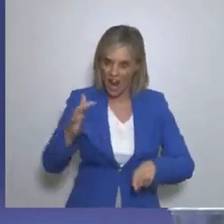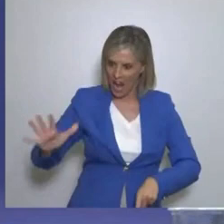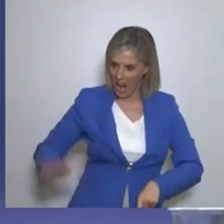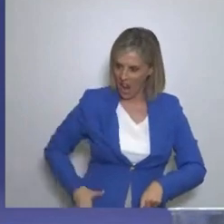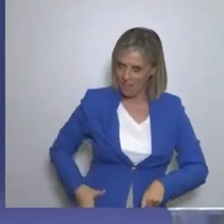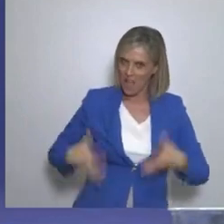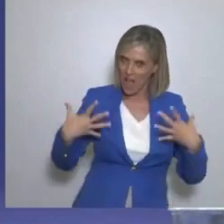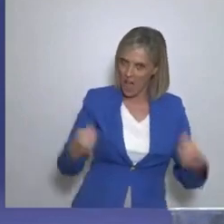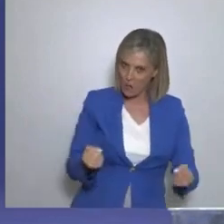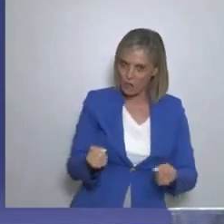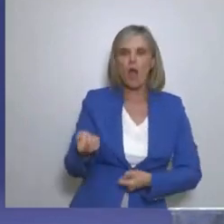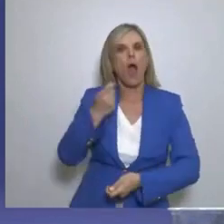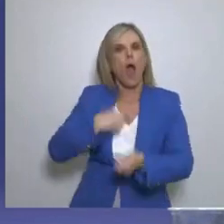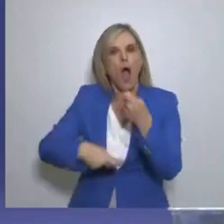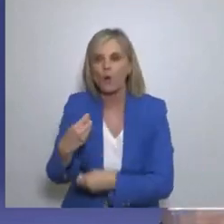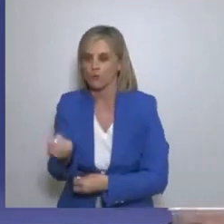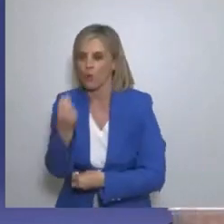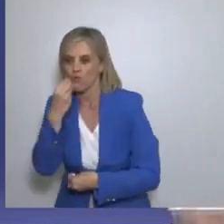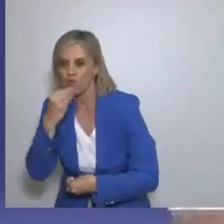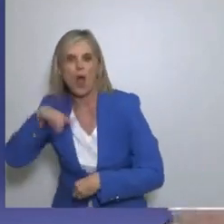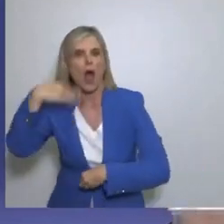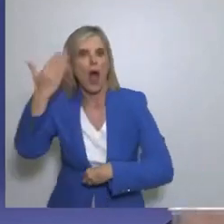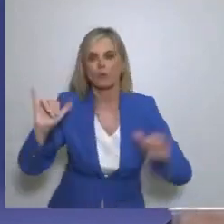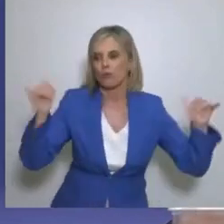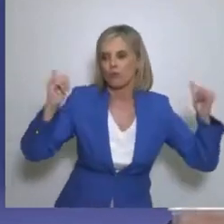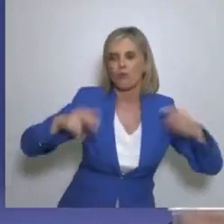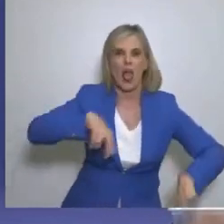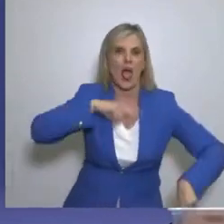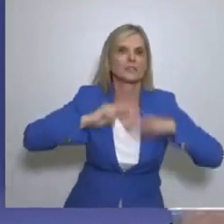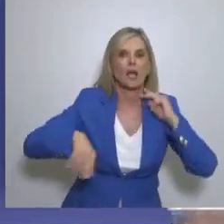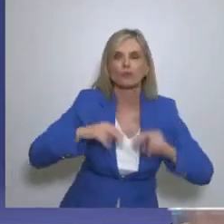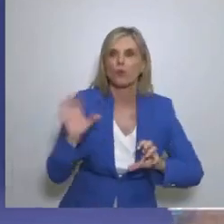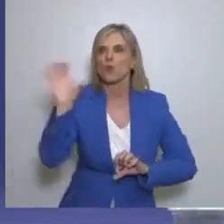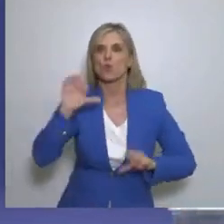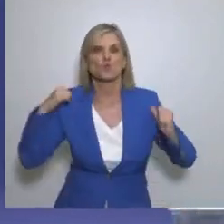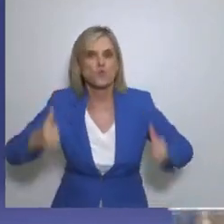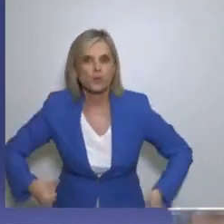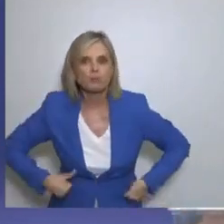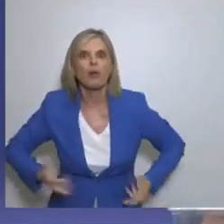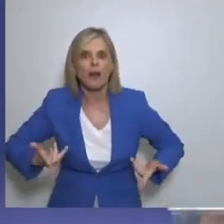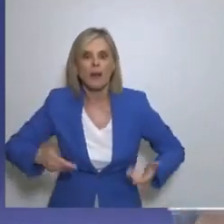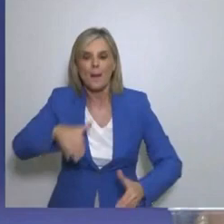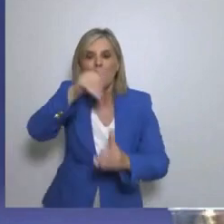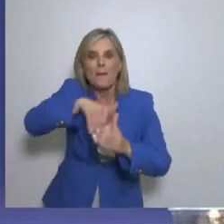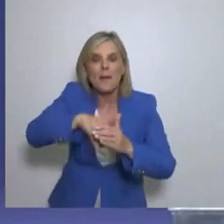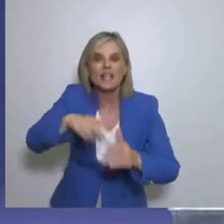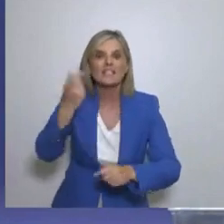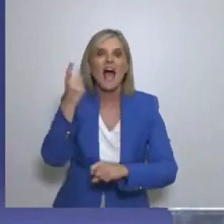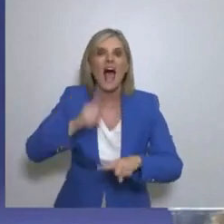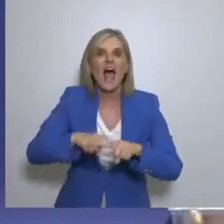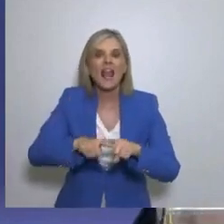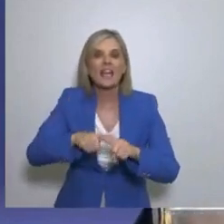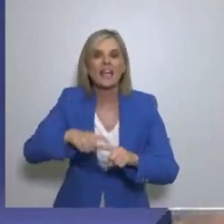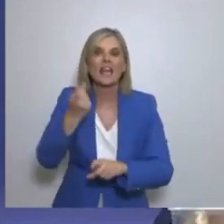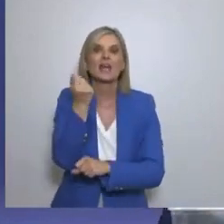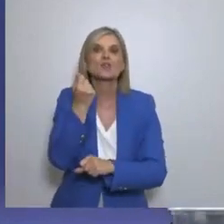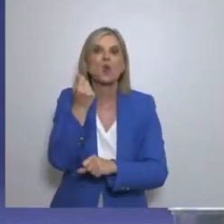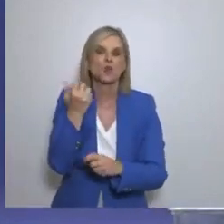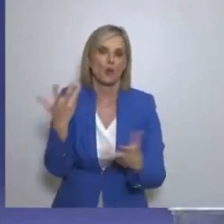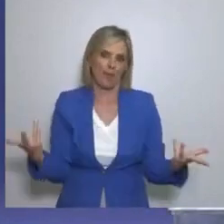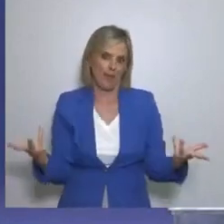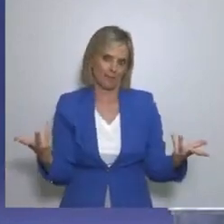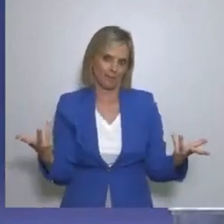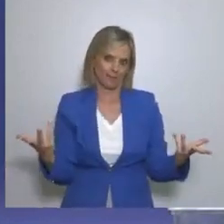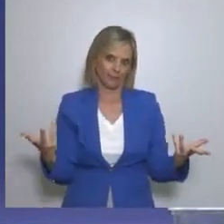αγοράζει Αγοράζει και πουλάει Άρα το κράτος στεκόμενο Και φορολογώντας τα πάντα Ουσιαστικά όσα και να δώσουμε